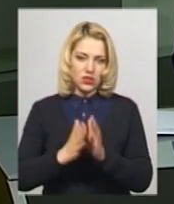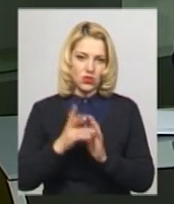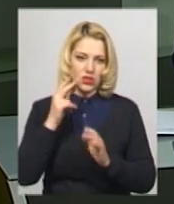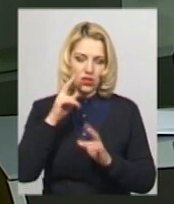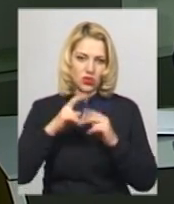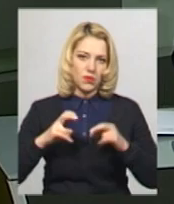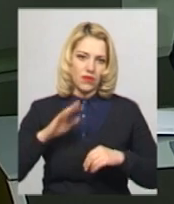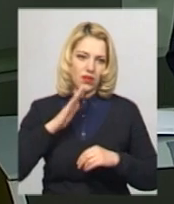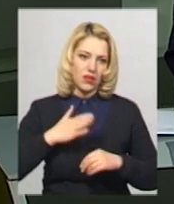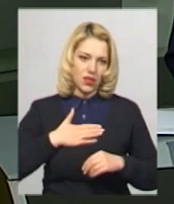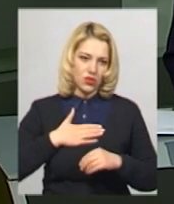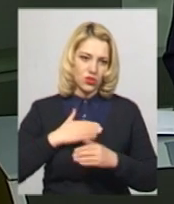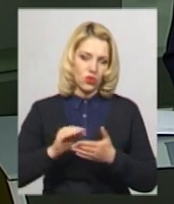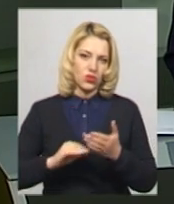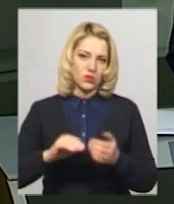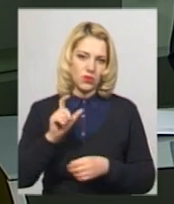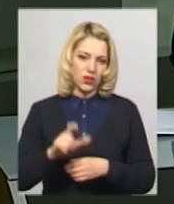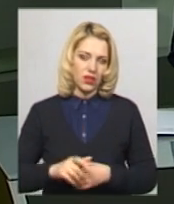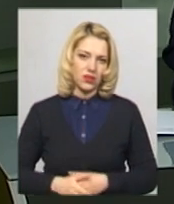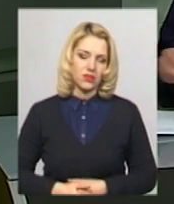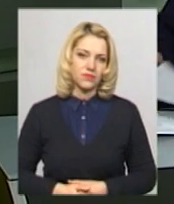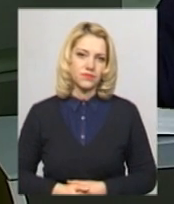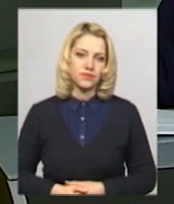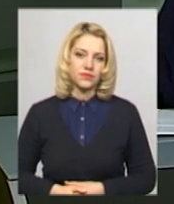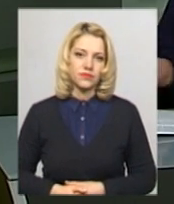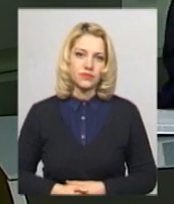Боровець. Більше дивіться у випуску новин о 20.30.